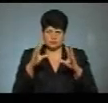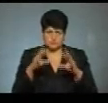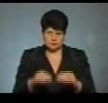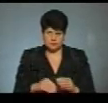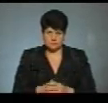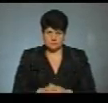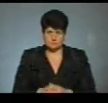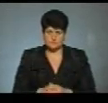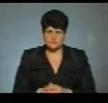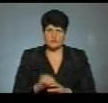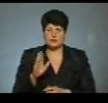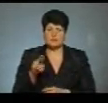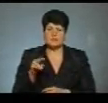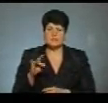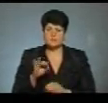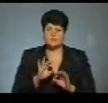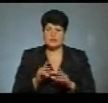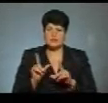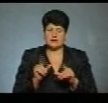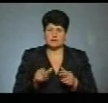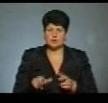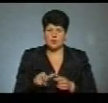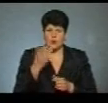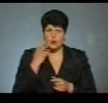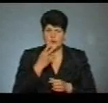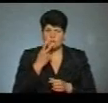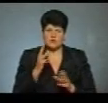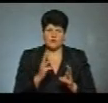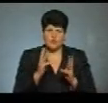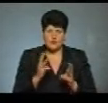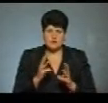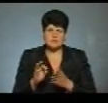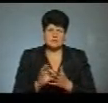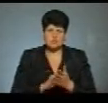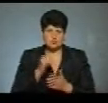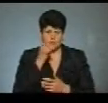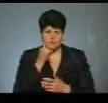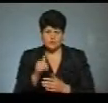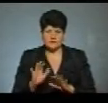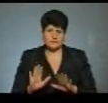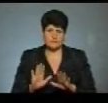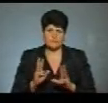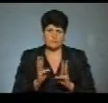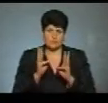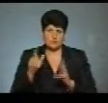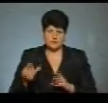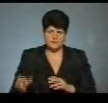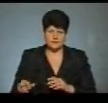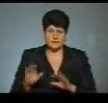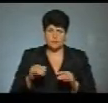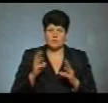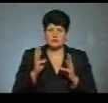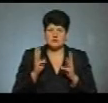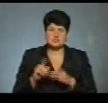Голодимир Петришин розповідає, їхав дорогою, коли побачив вогонь. Одразу подзвонив надзвичайникам. Потім пожежа